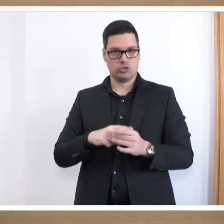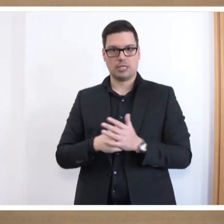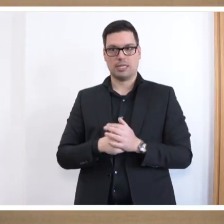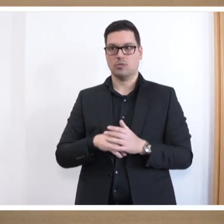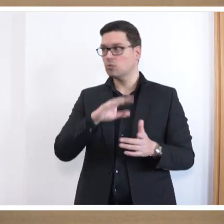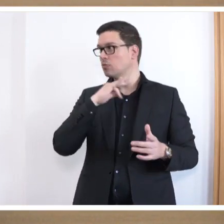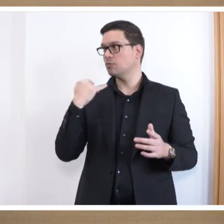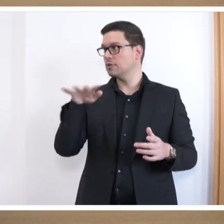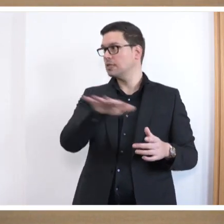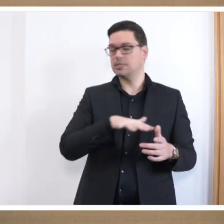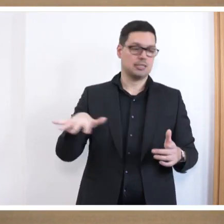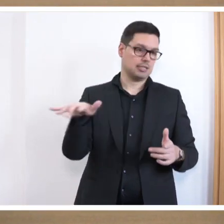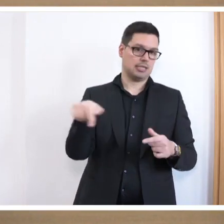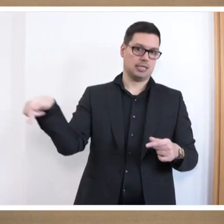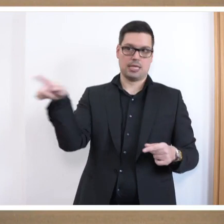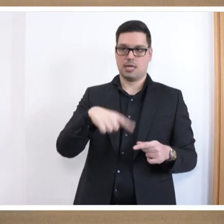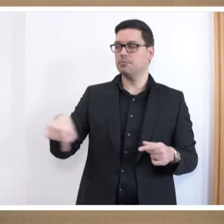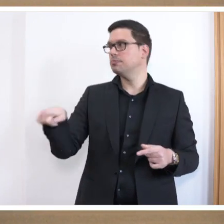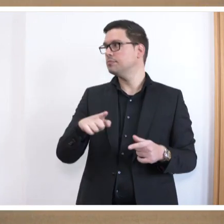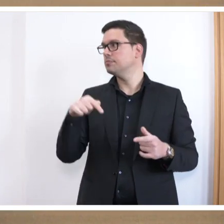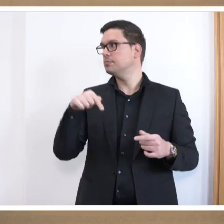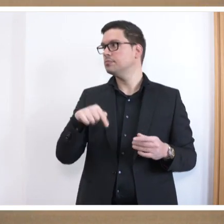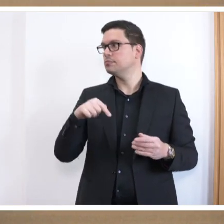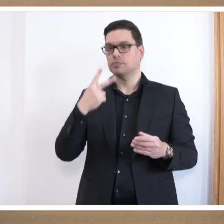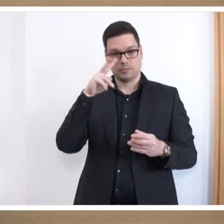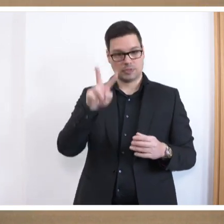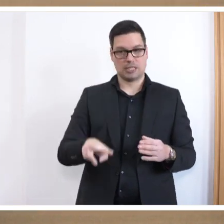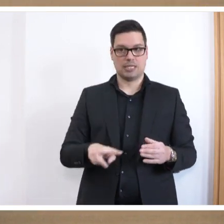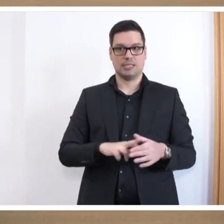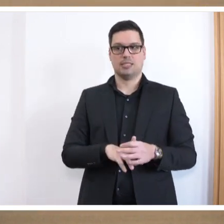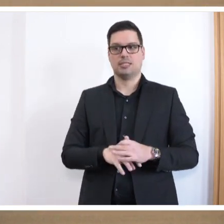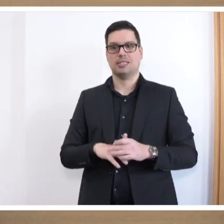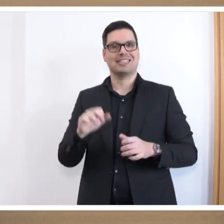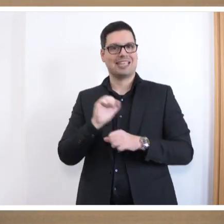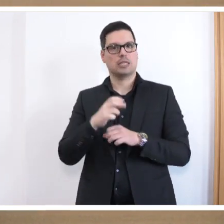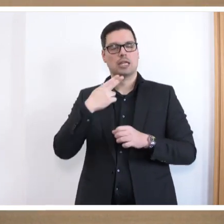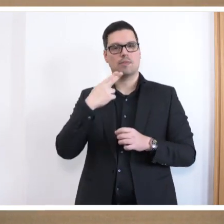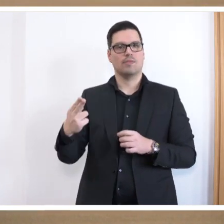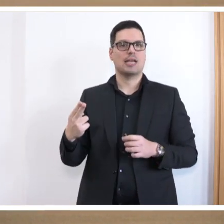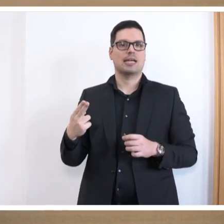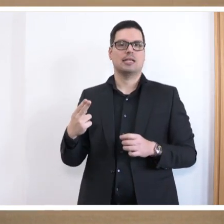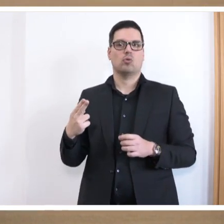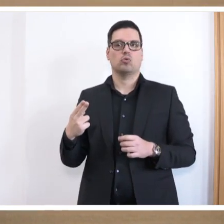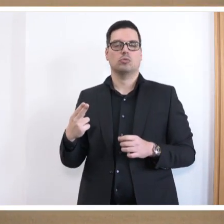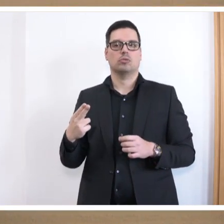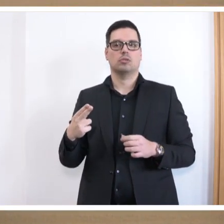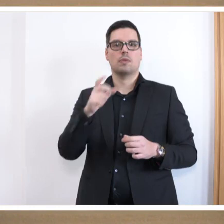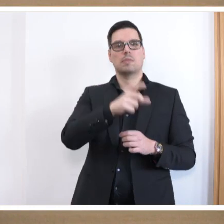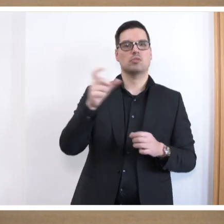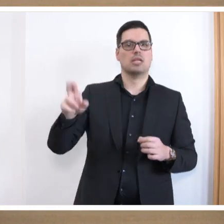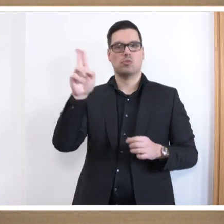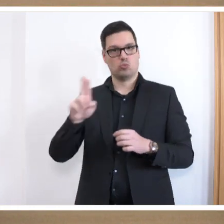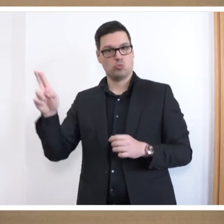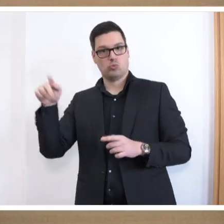meisten hier im Raum. Ich habe mir die Genese angeschaut. Entgegen den Empfehlungen dann doch bei der Personalunion von